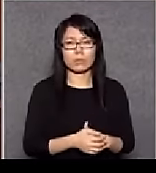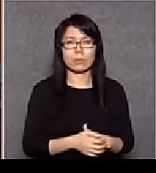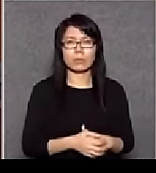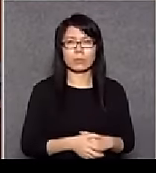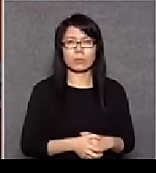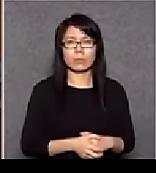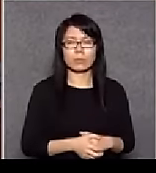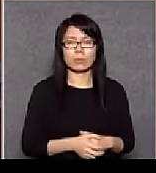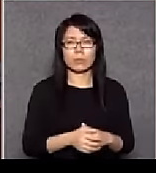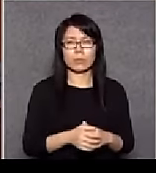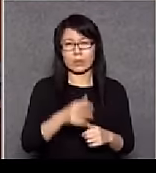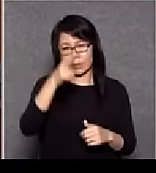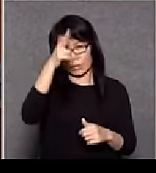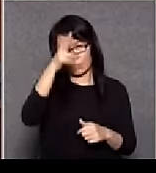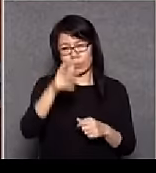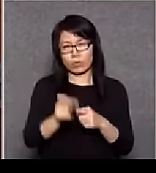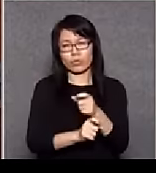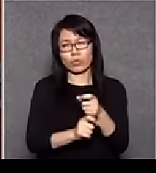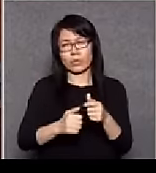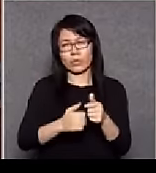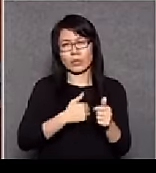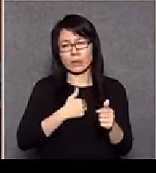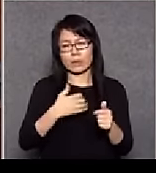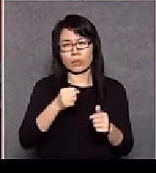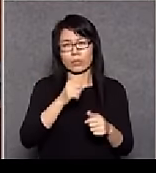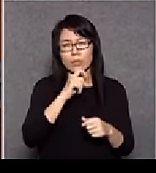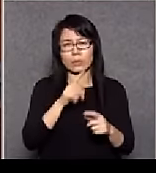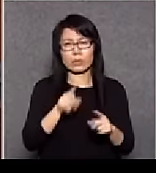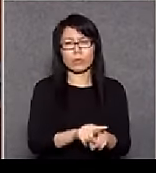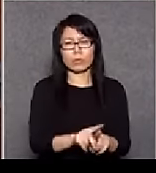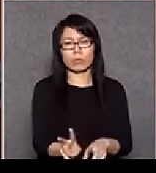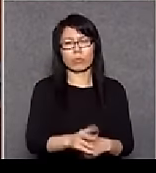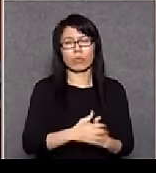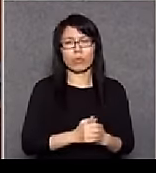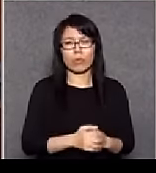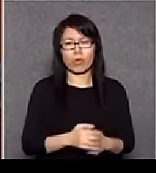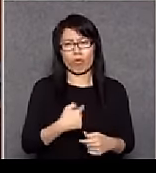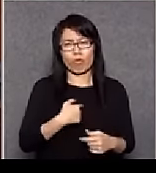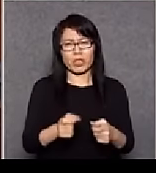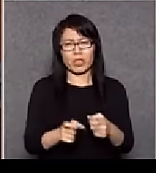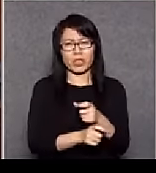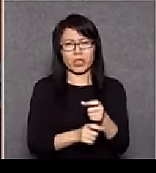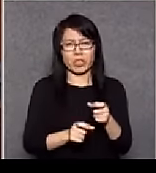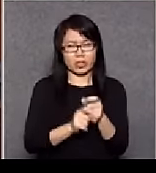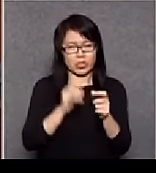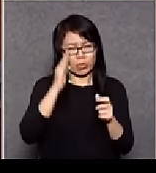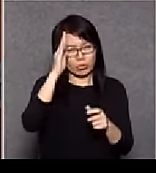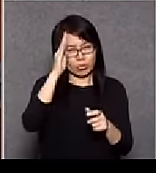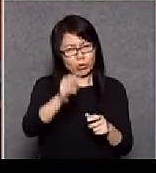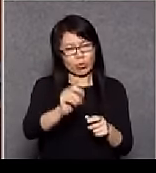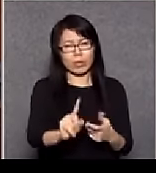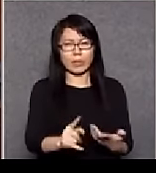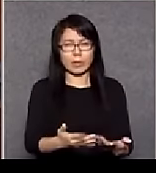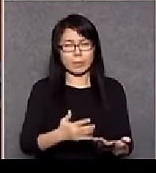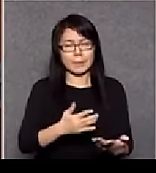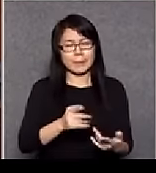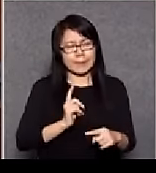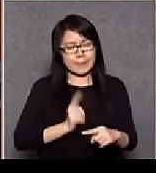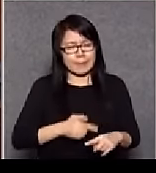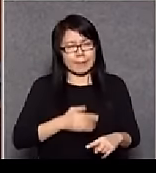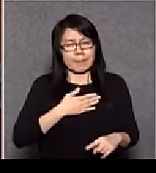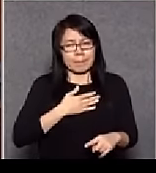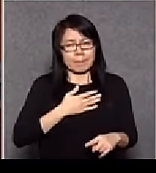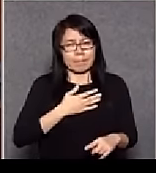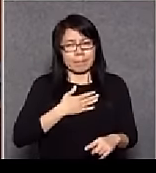財爺的他經常說我們的經濟前景令人擔憂